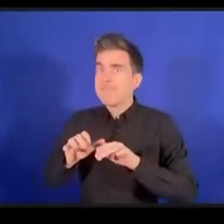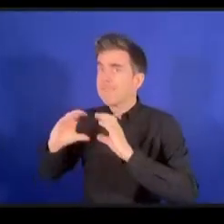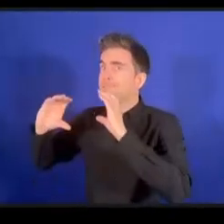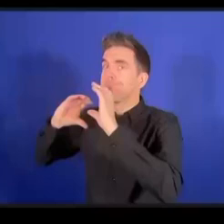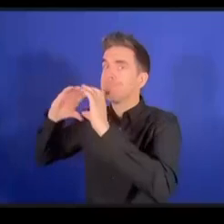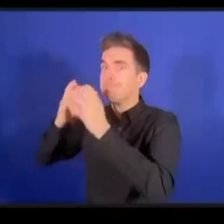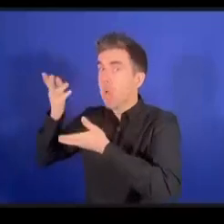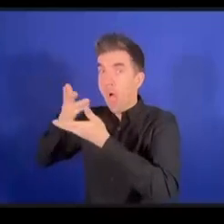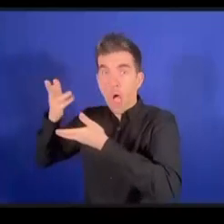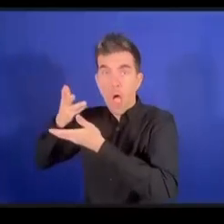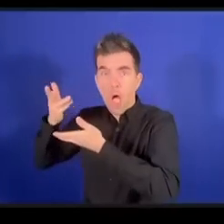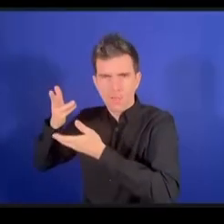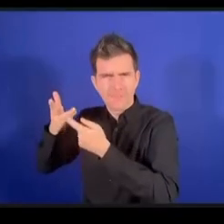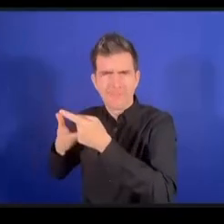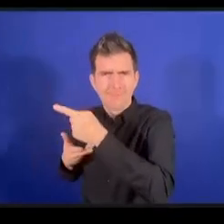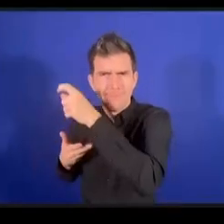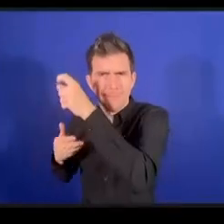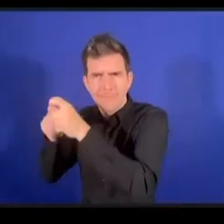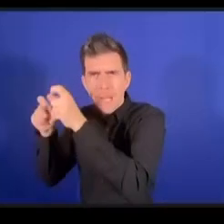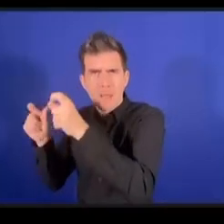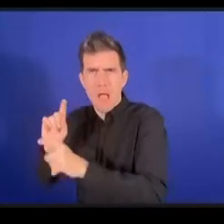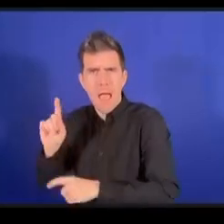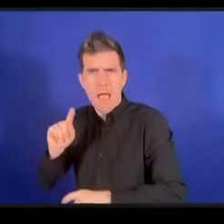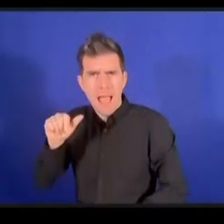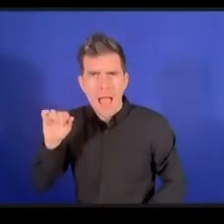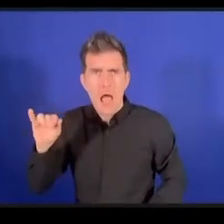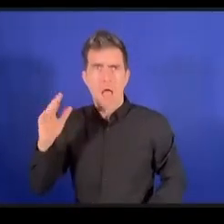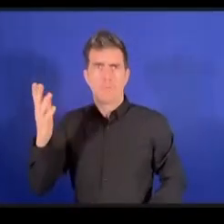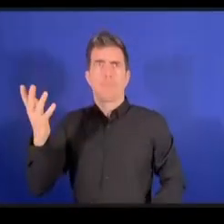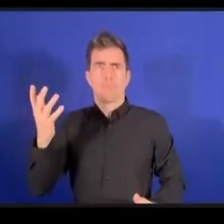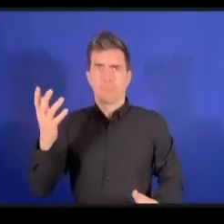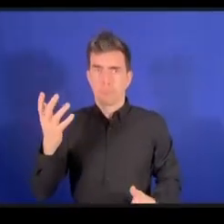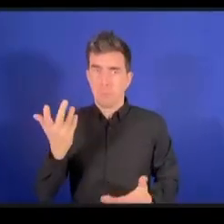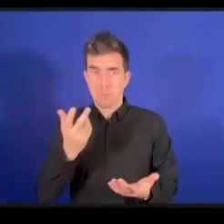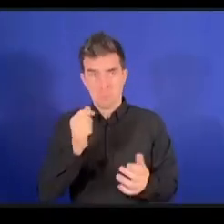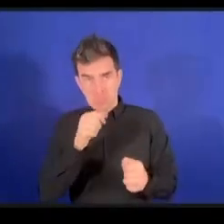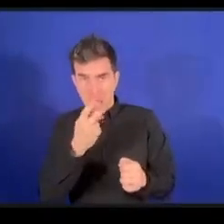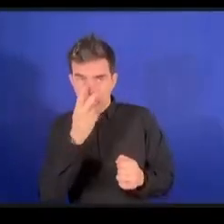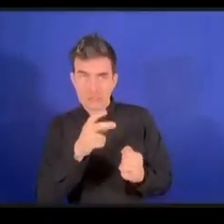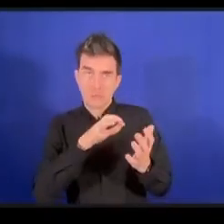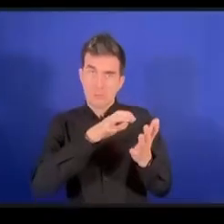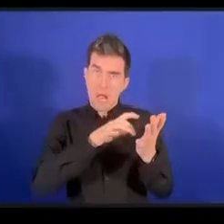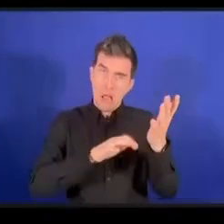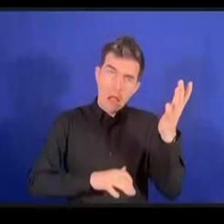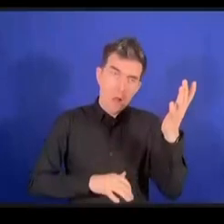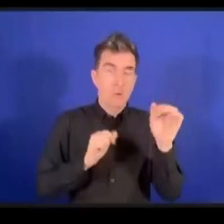الحصول على نتائج طويلة جدا بشكل آني